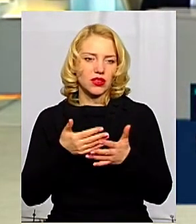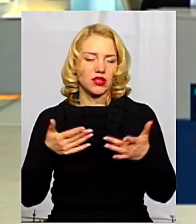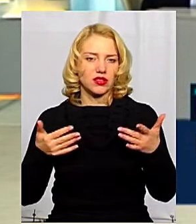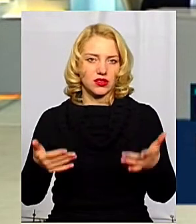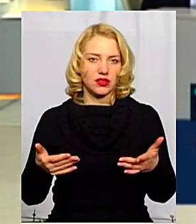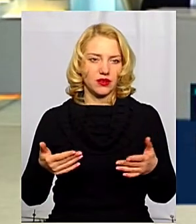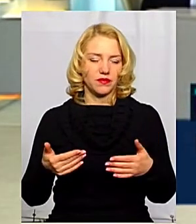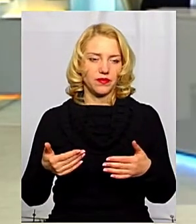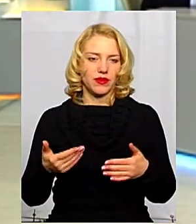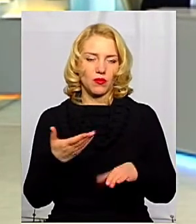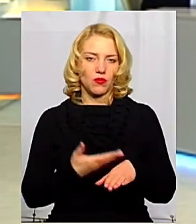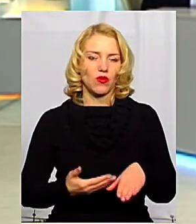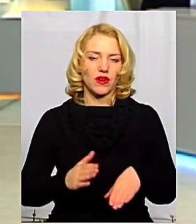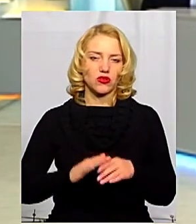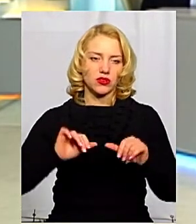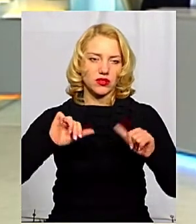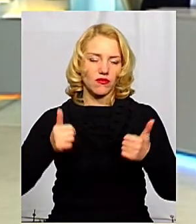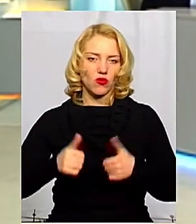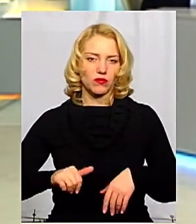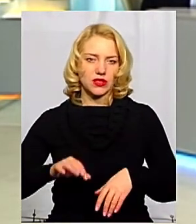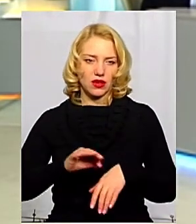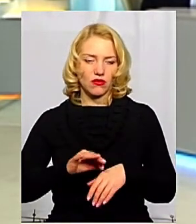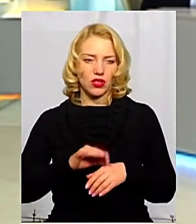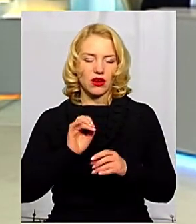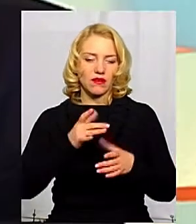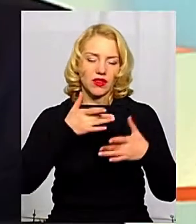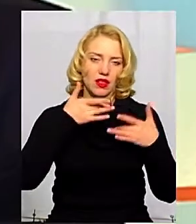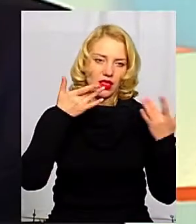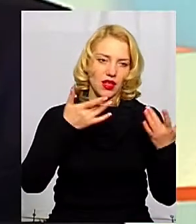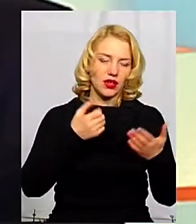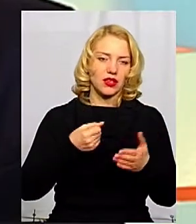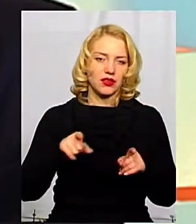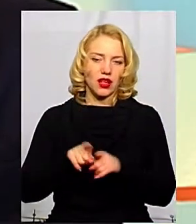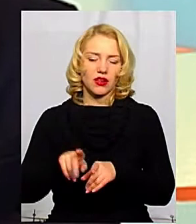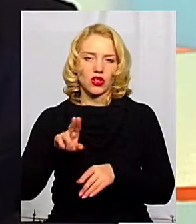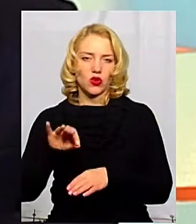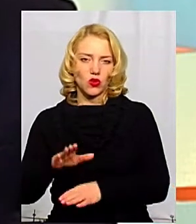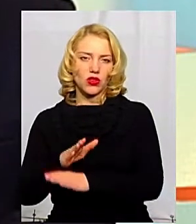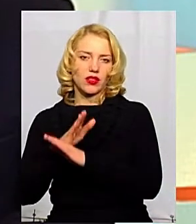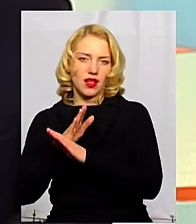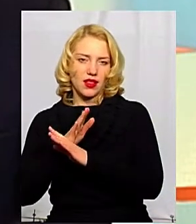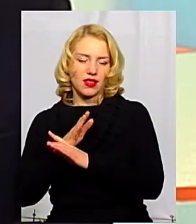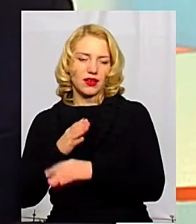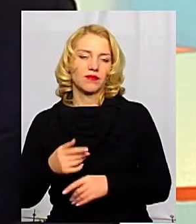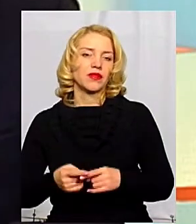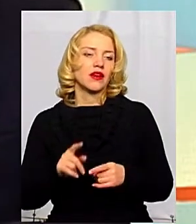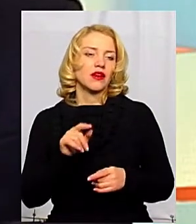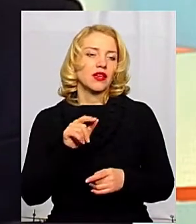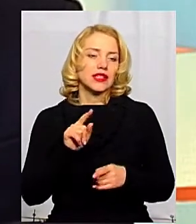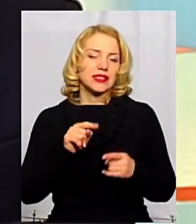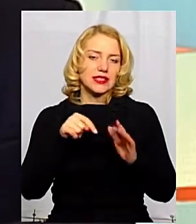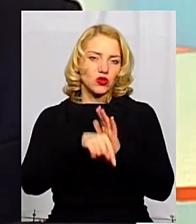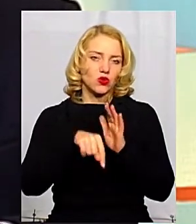різні по важкості форми захворювання, як від легких, так і до фатальних наслідків. Це, що стосується грипу.